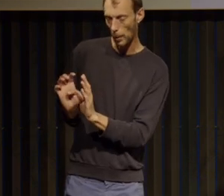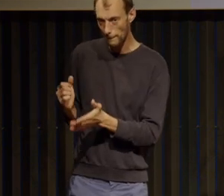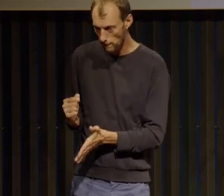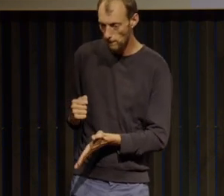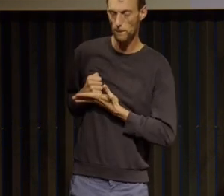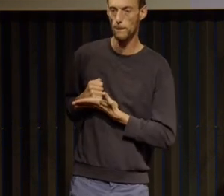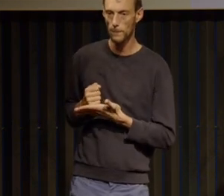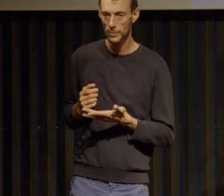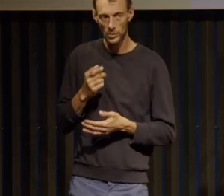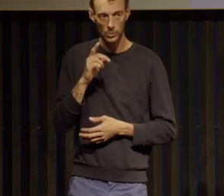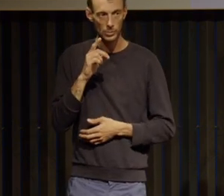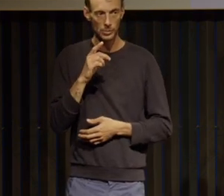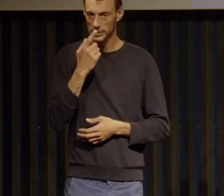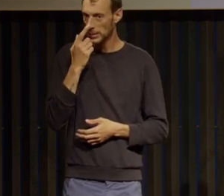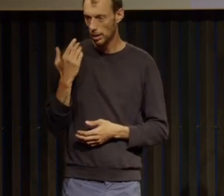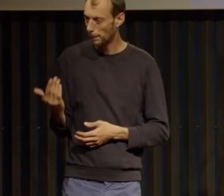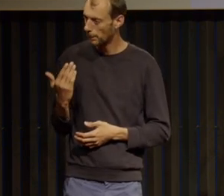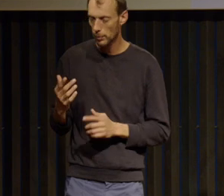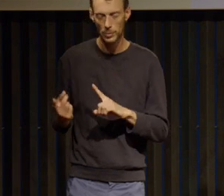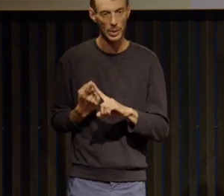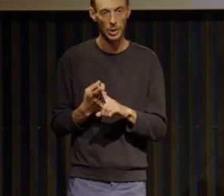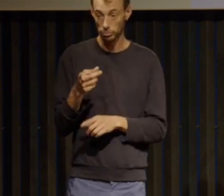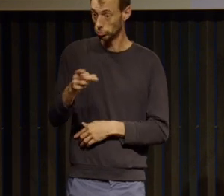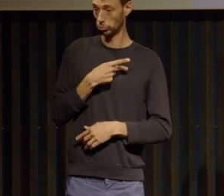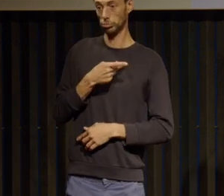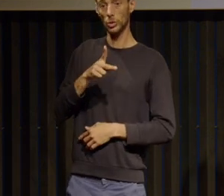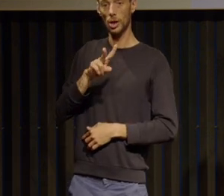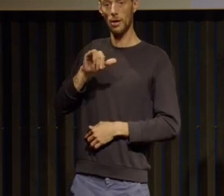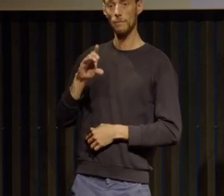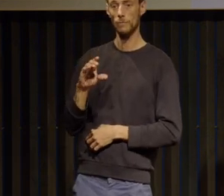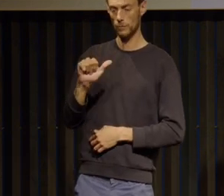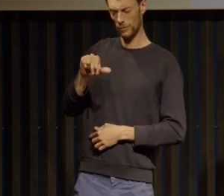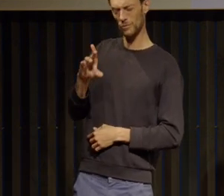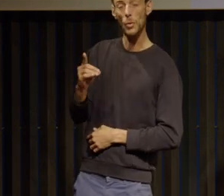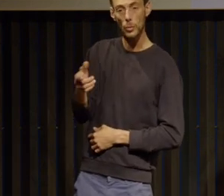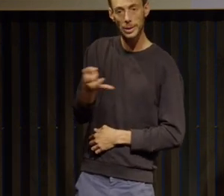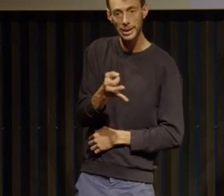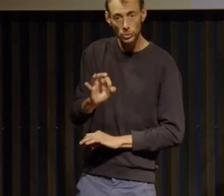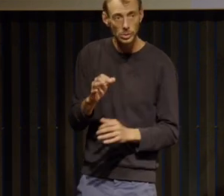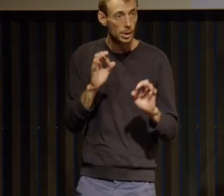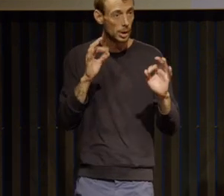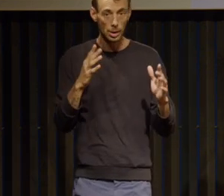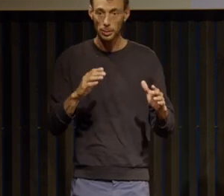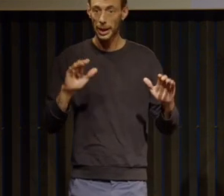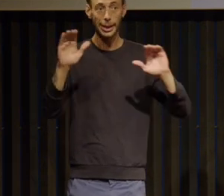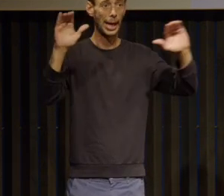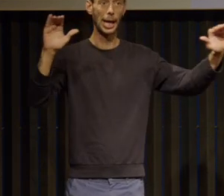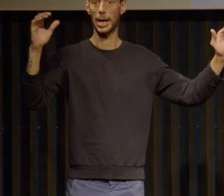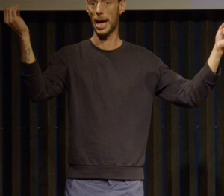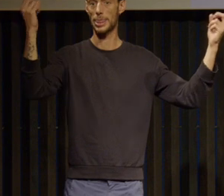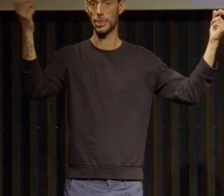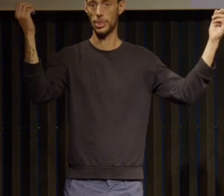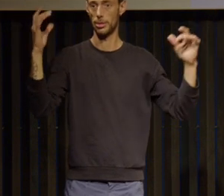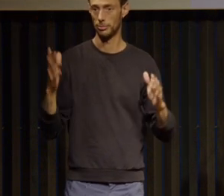très important parce que comme le disait le docteur Viau c'est aussi un appel quelque part un appel à l'aide et aussi un besoin